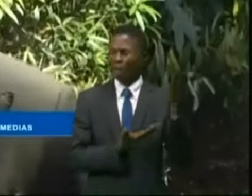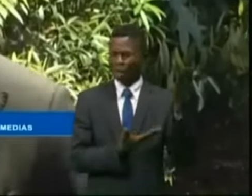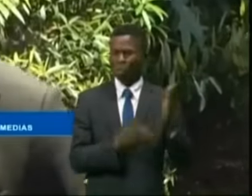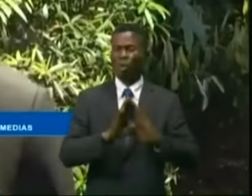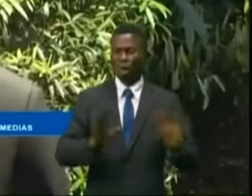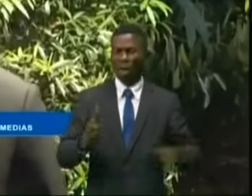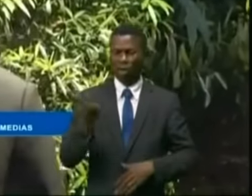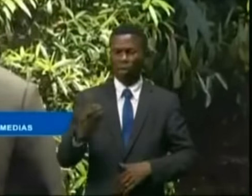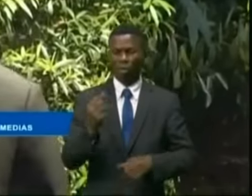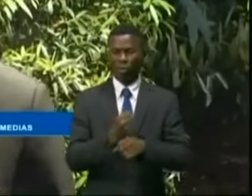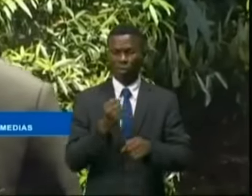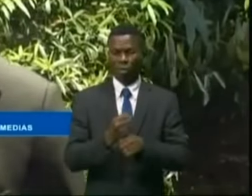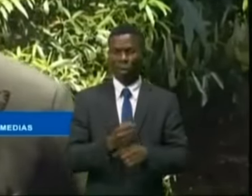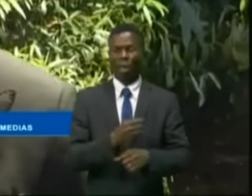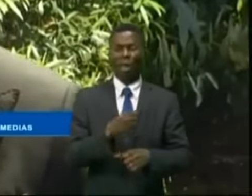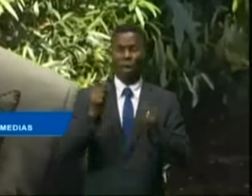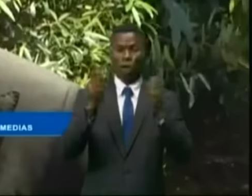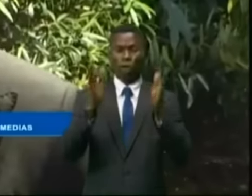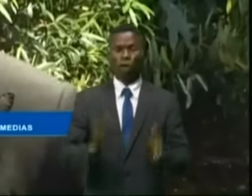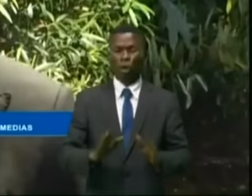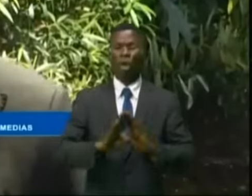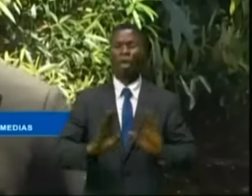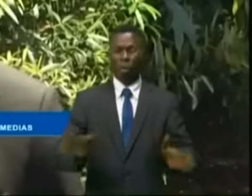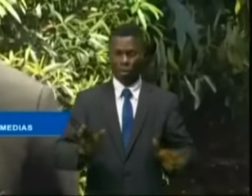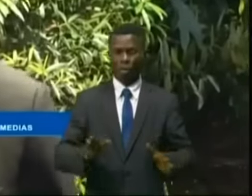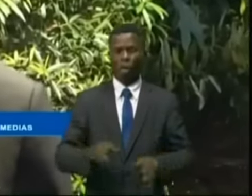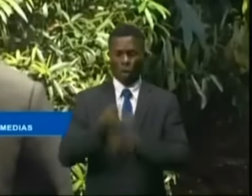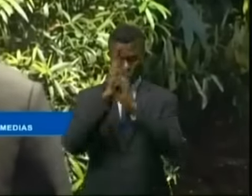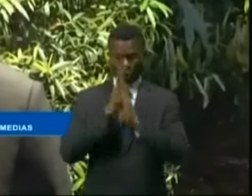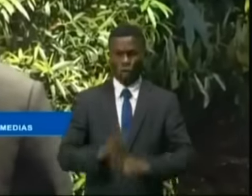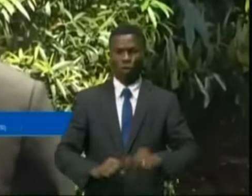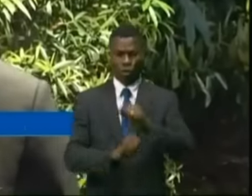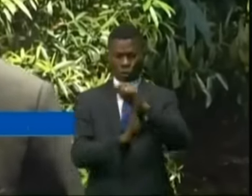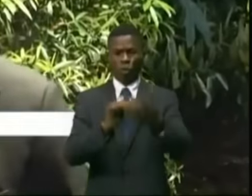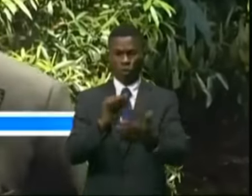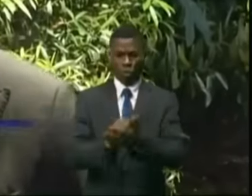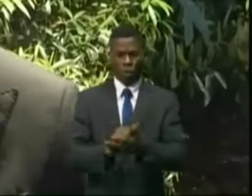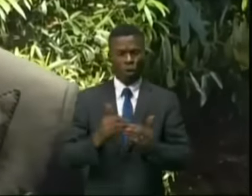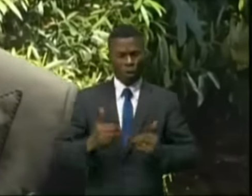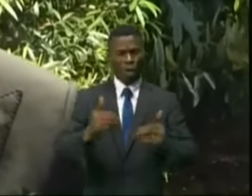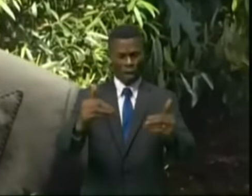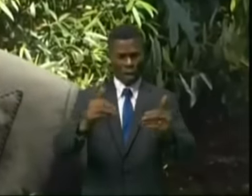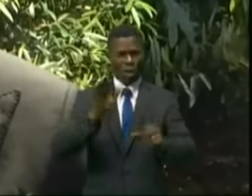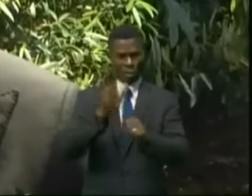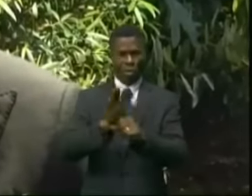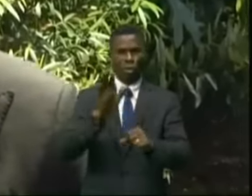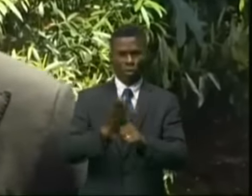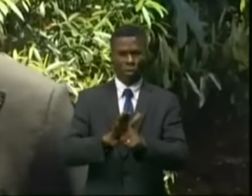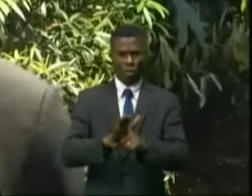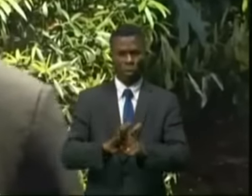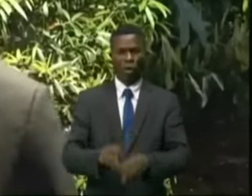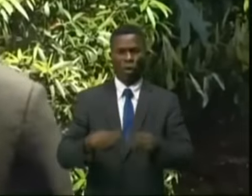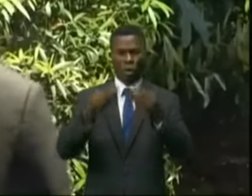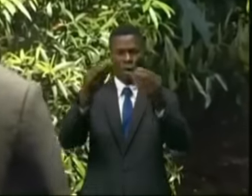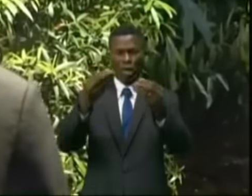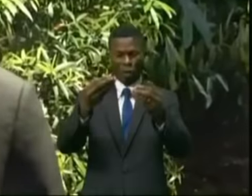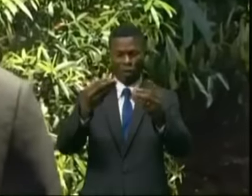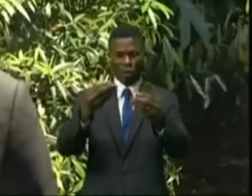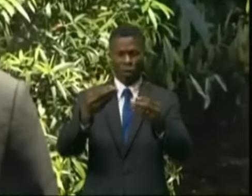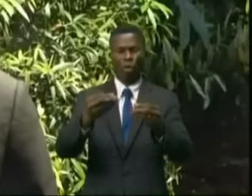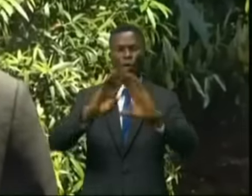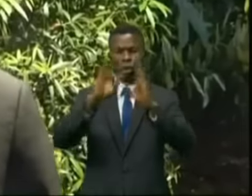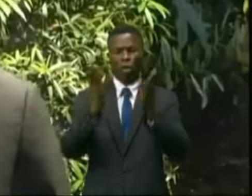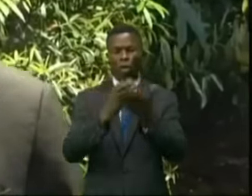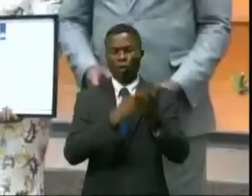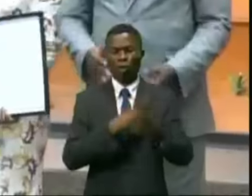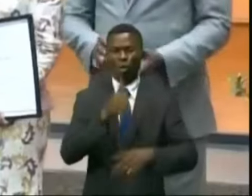le travail de Mme Basseki est mérité d'être honorée et nous espérons qu'elle va continuer davantage à porter la voix des celles qui